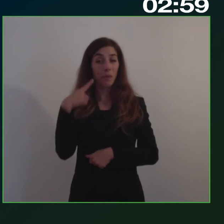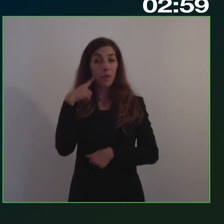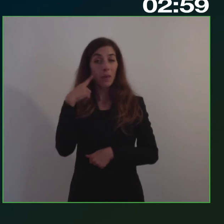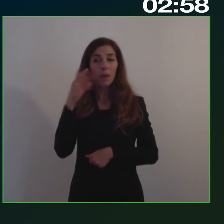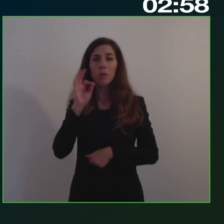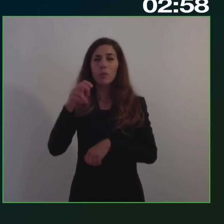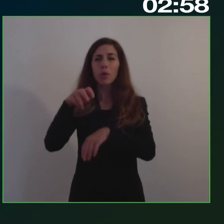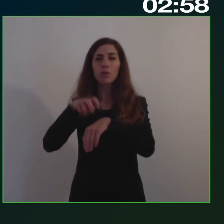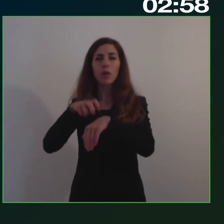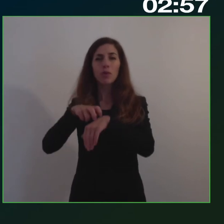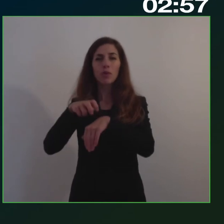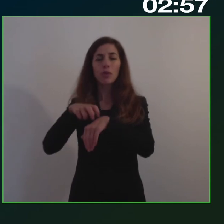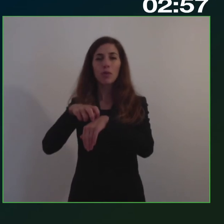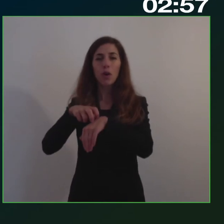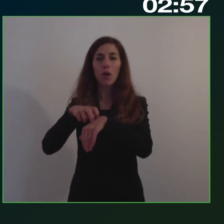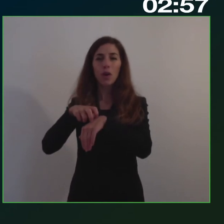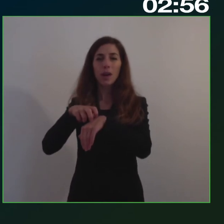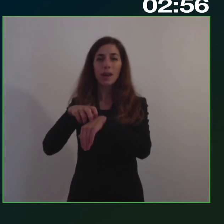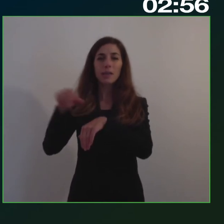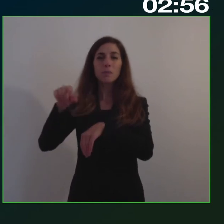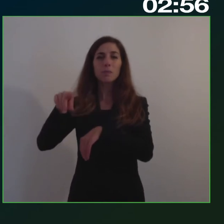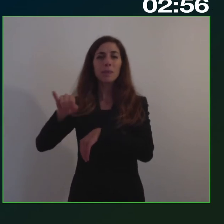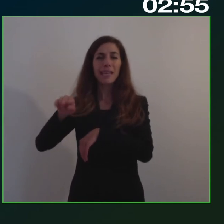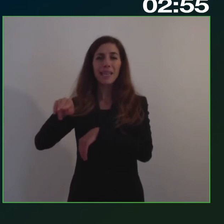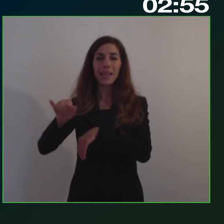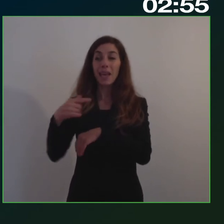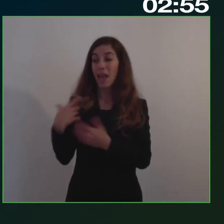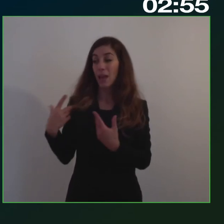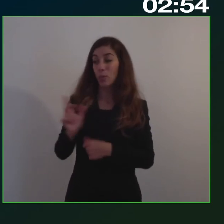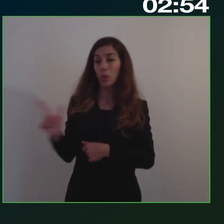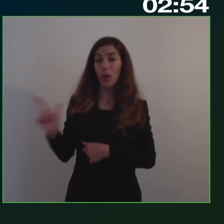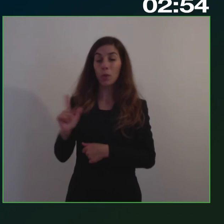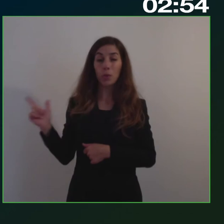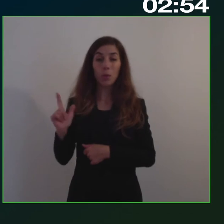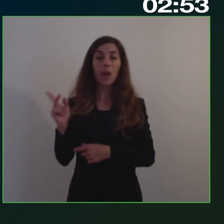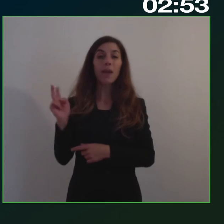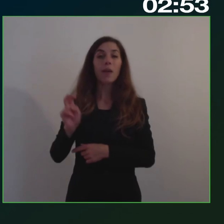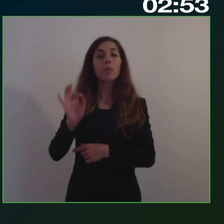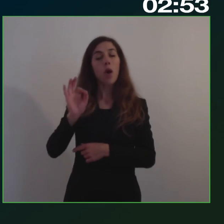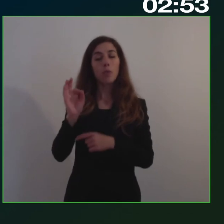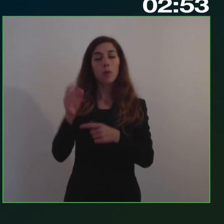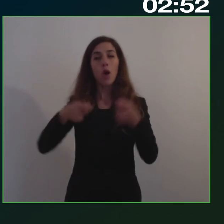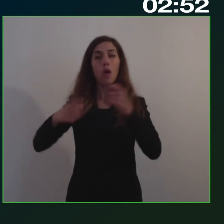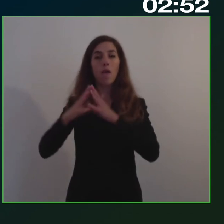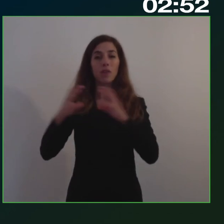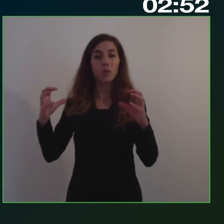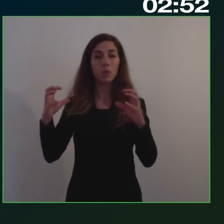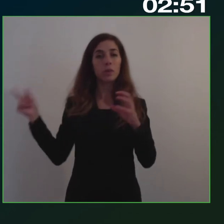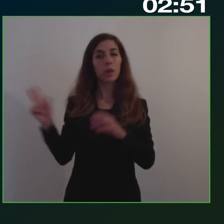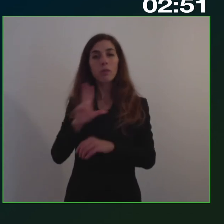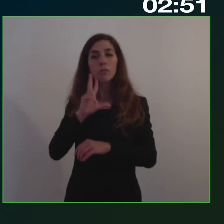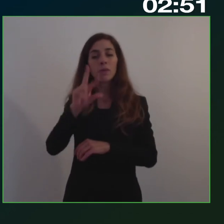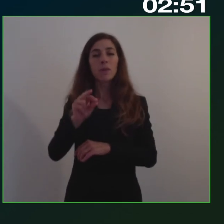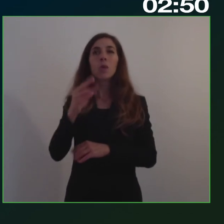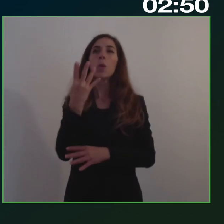Sattini, che noi veniamo insomma dalla Confindustria di entrambi, fare una nella sua introdurzione, parlare appunto di che sono i